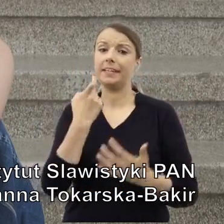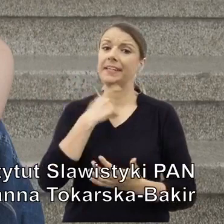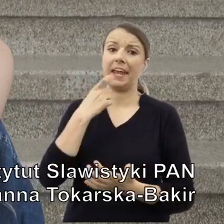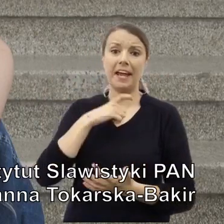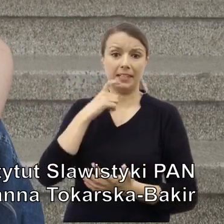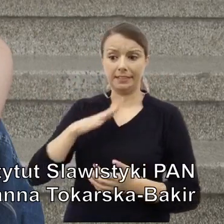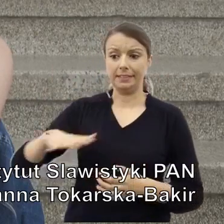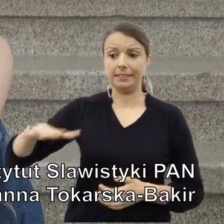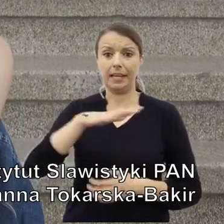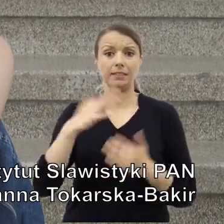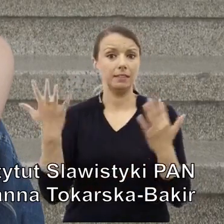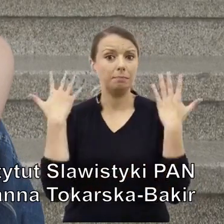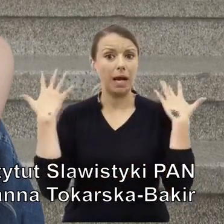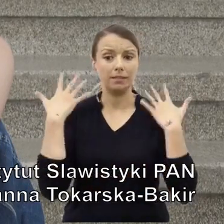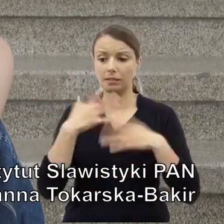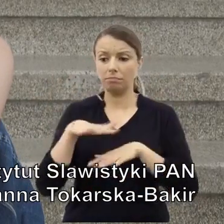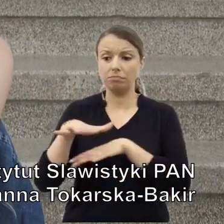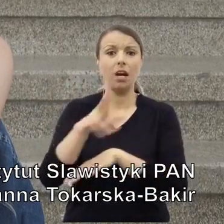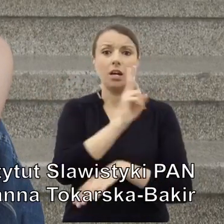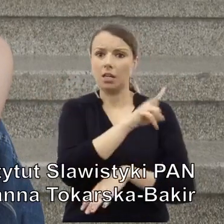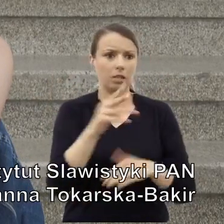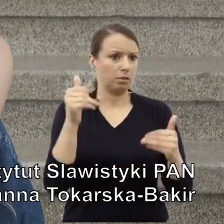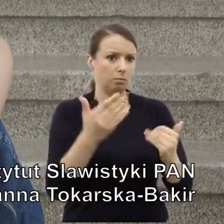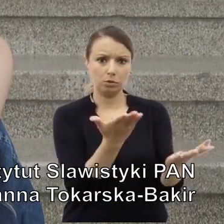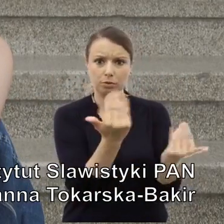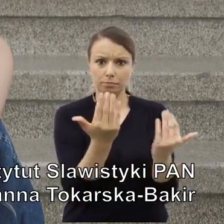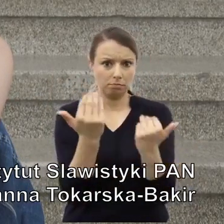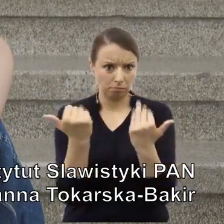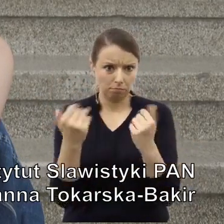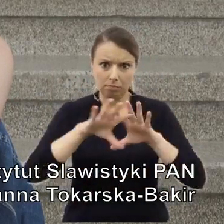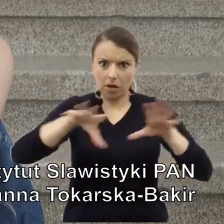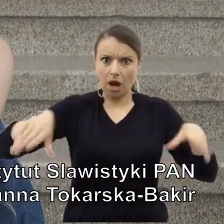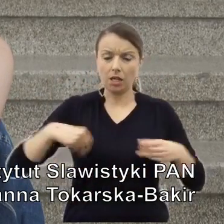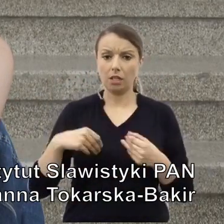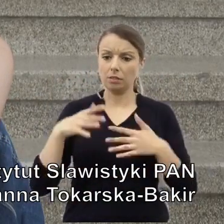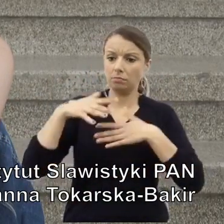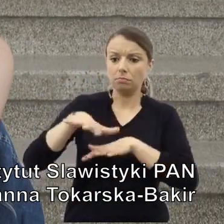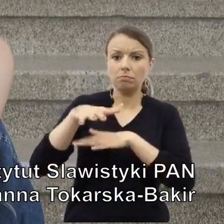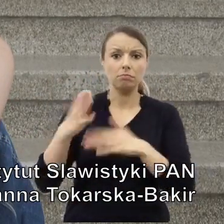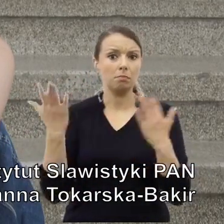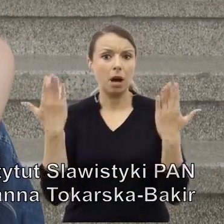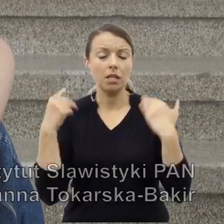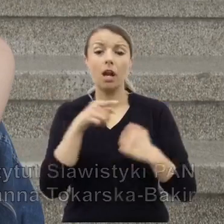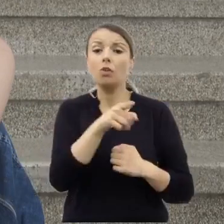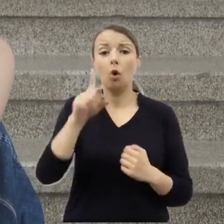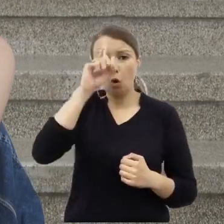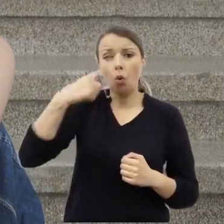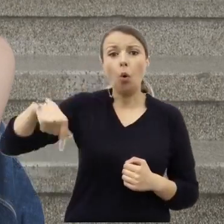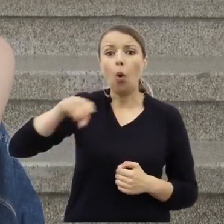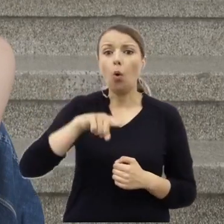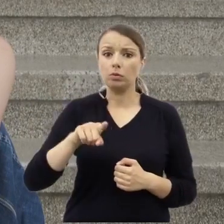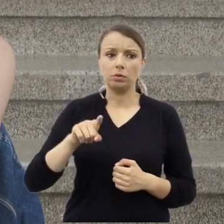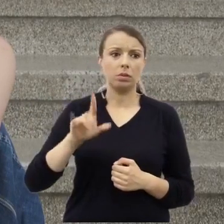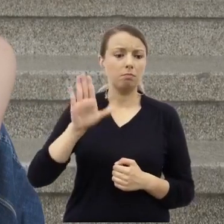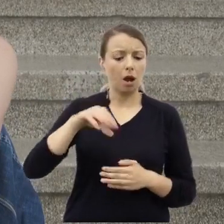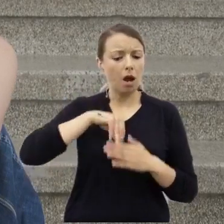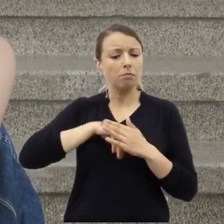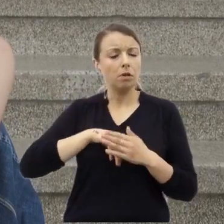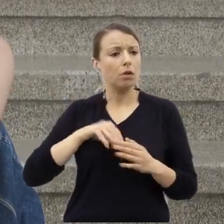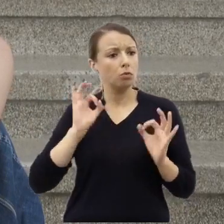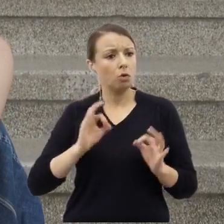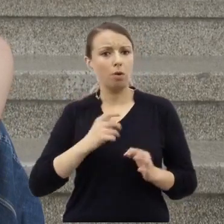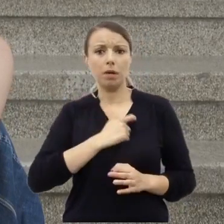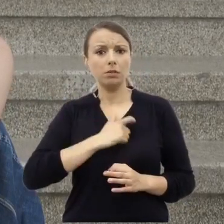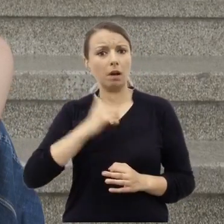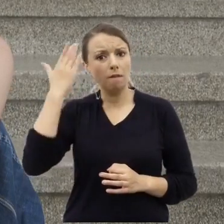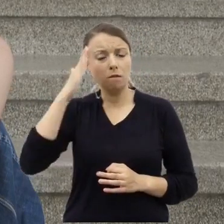przyłączyć. I ta grupa ludzi dobrej woli, którzy idą tego dnia przez